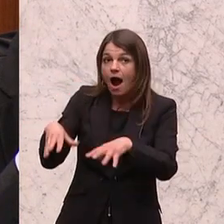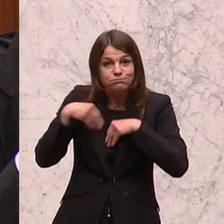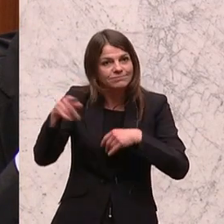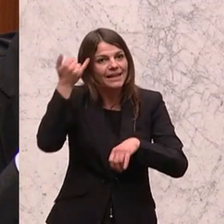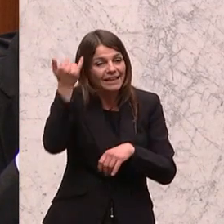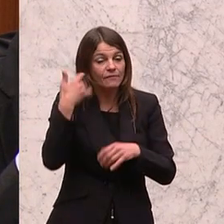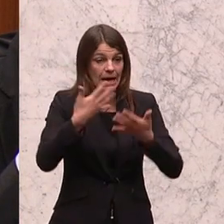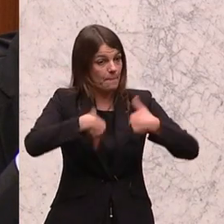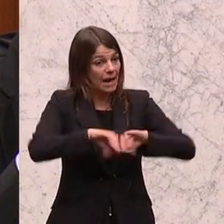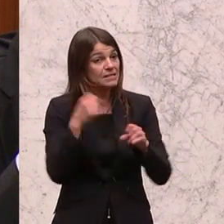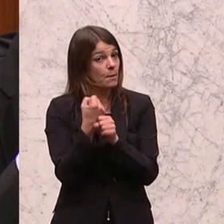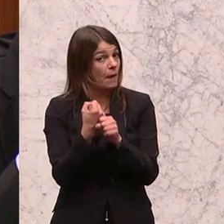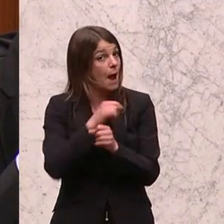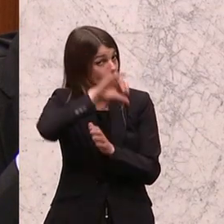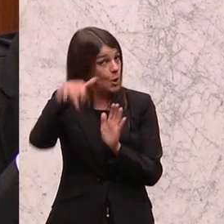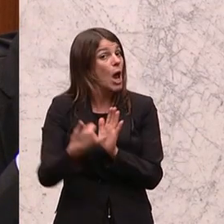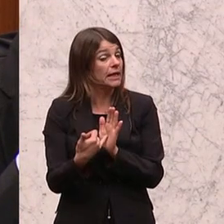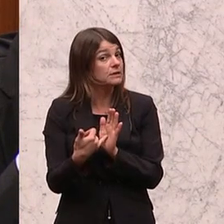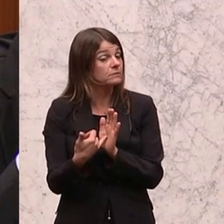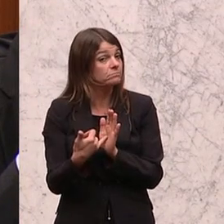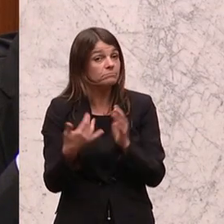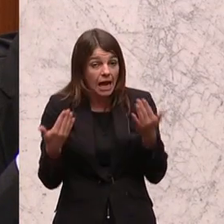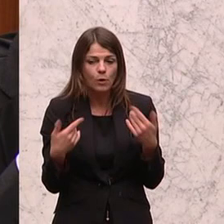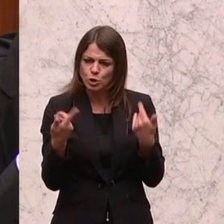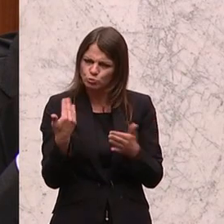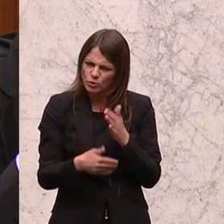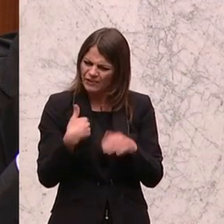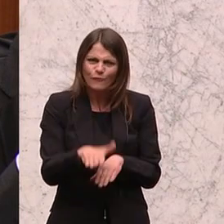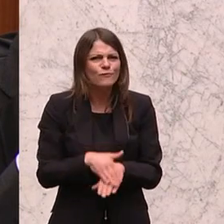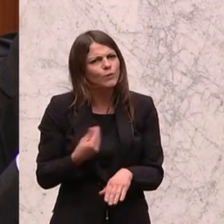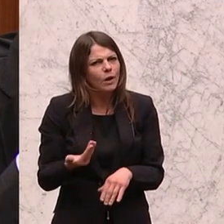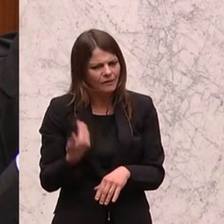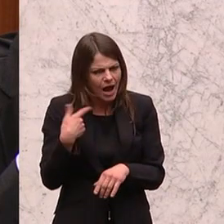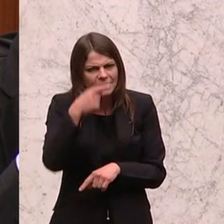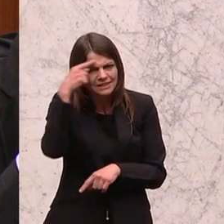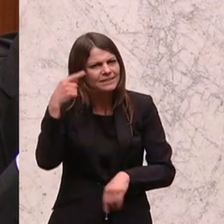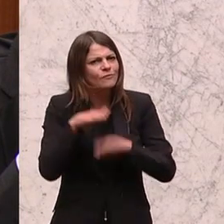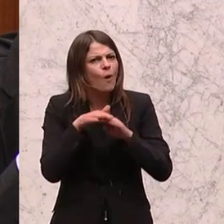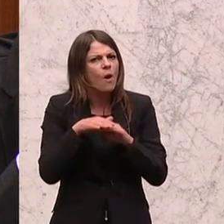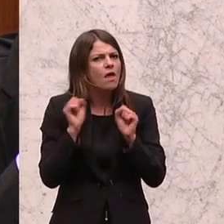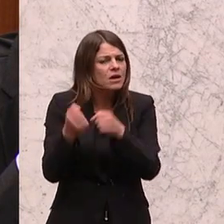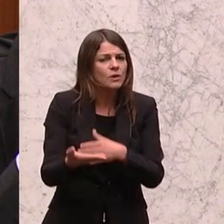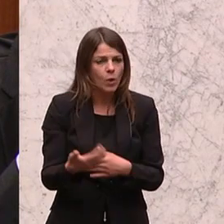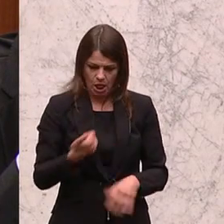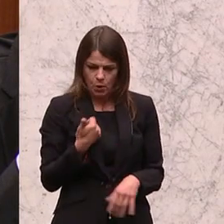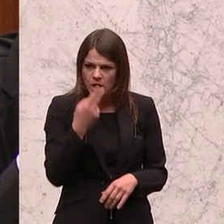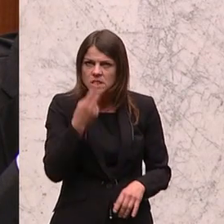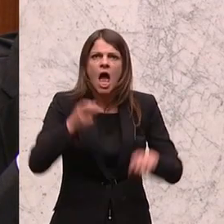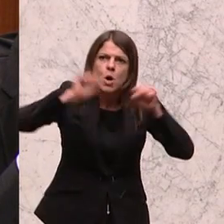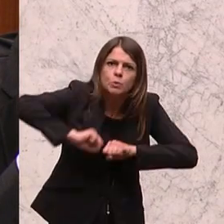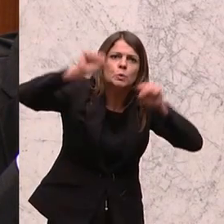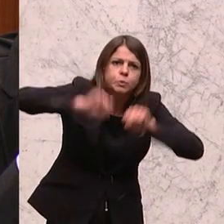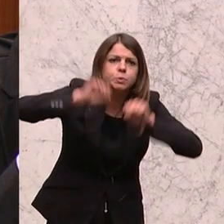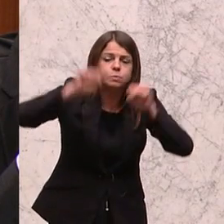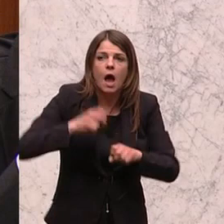eigentlich gemeinsam ein Projekt damit auch verwirklicht. Und am Ende hatten wir das Gefühl, das war sehr sinnvolle Aktion. Die Jugendlichen haben gesehen, wie schwer das